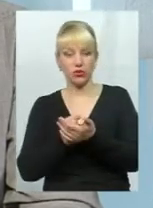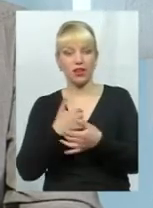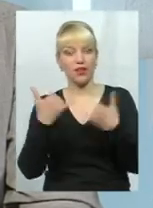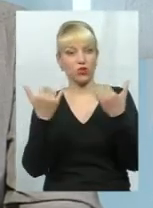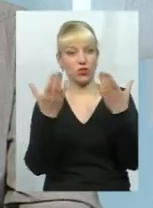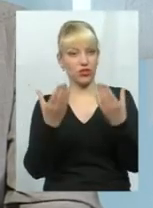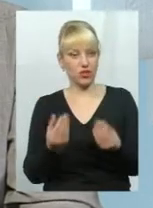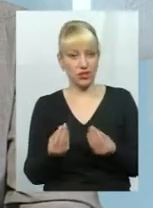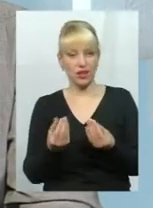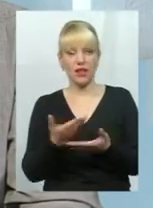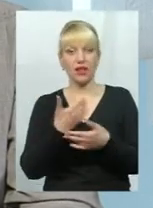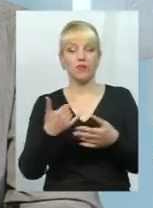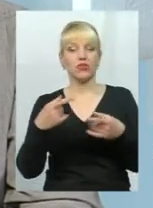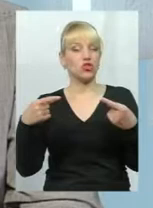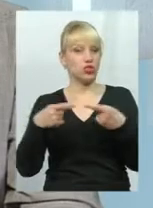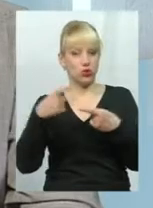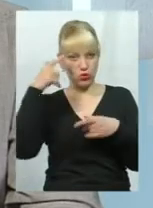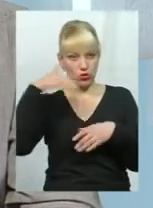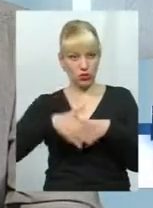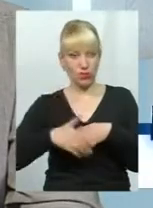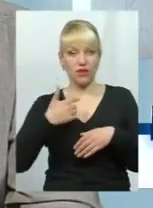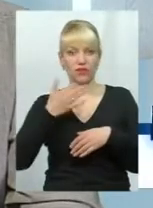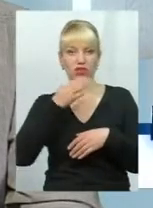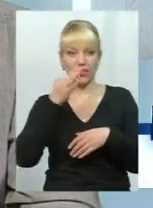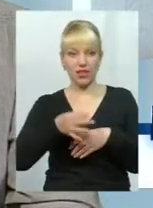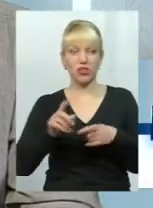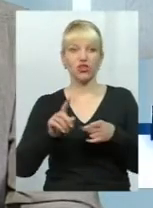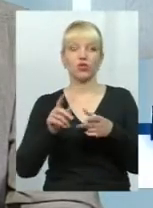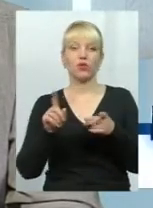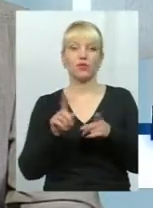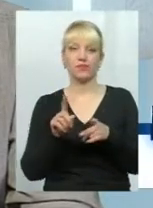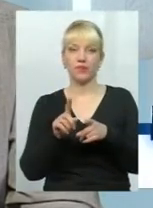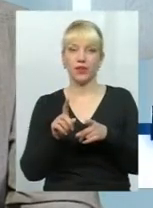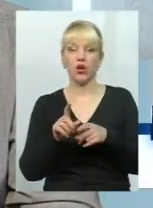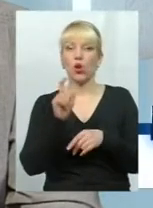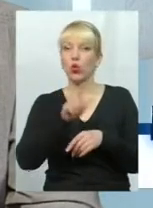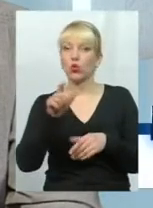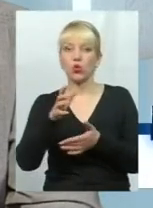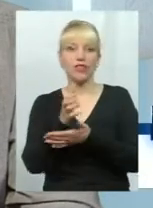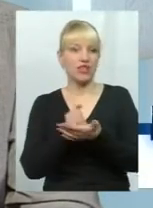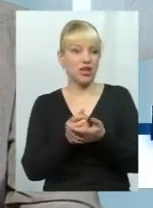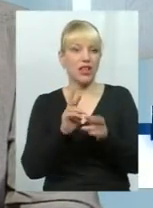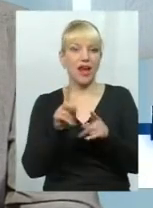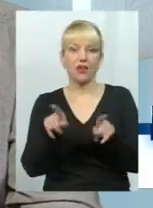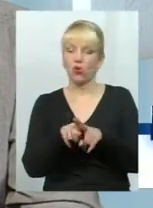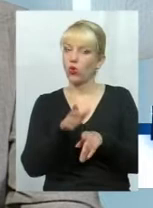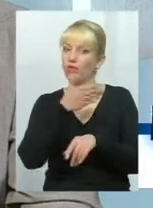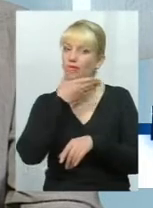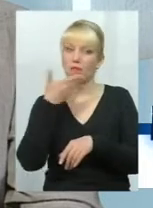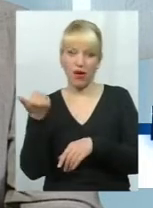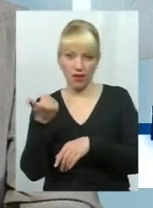сьогоднішній день нам чітко зрозуміло, що, я вже казала попередньо, що людського ресурсу як такого немає.